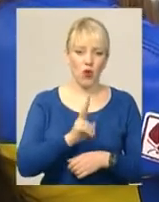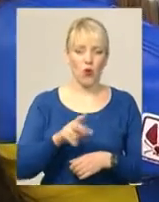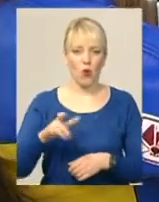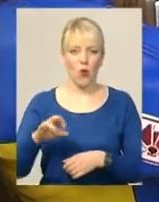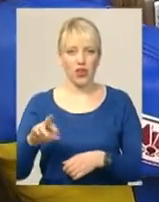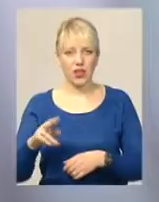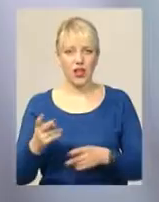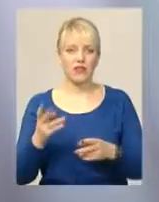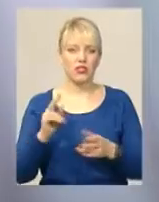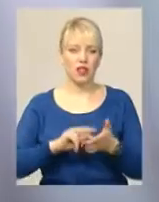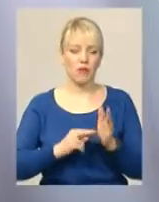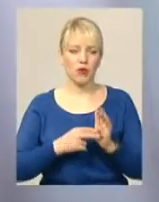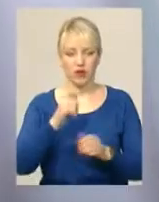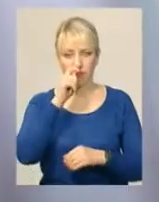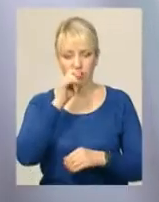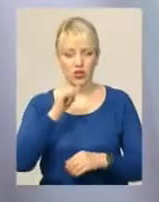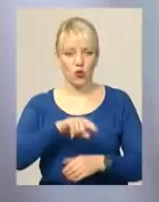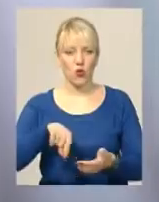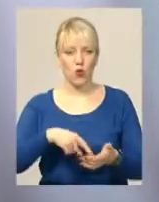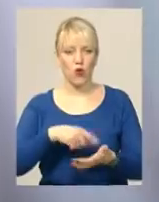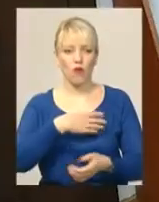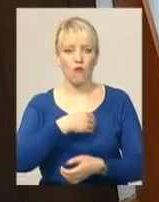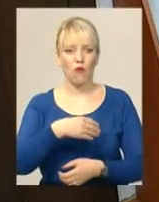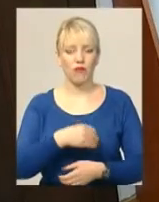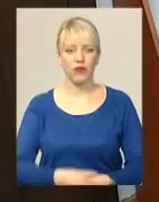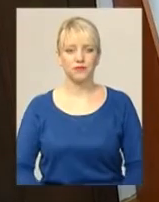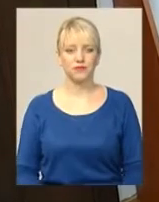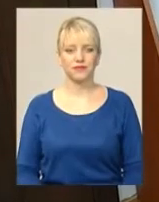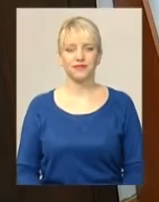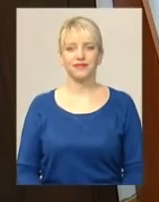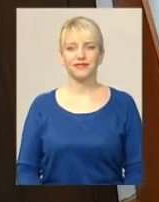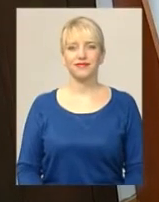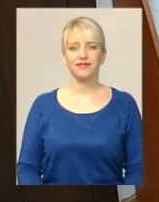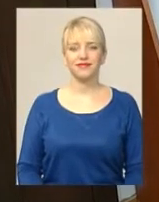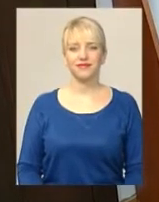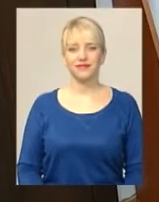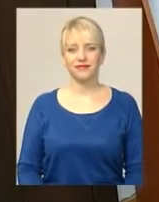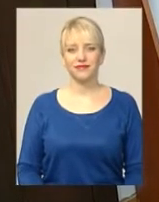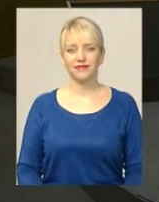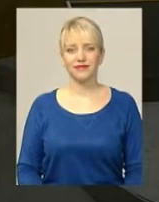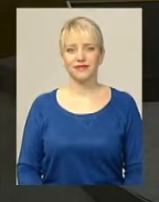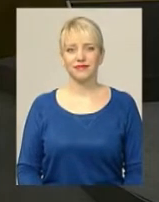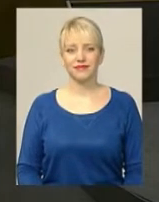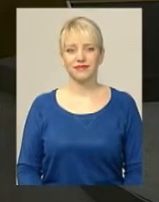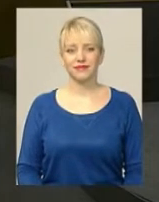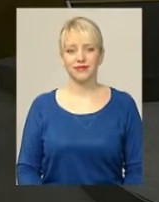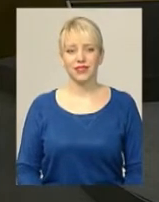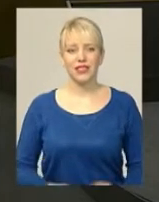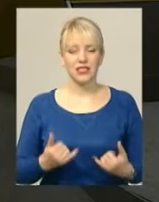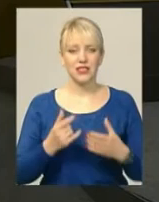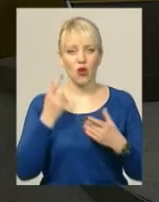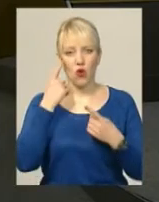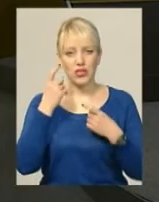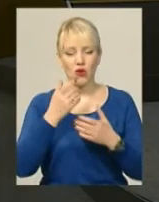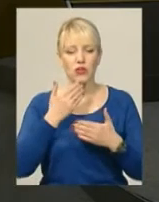України, запланований на квітень у Львові. Ярослава Антушевська, Олександр Горішевський, новини Поділя Центр. Наразі це